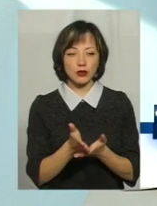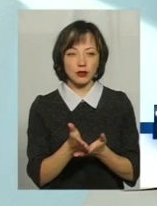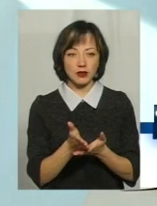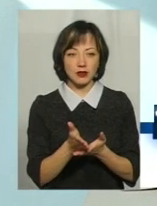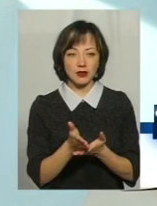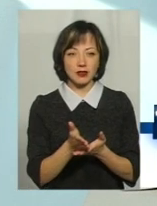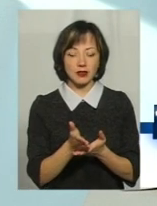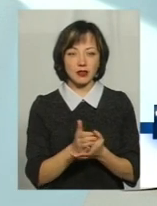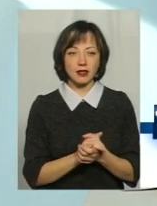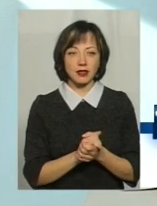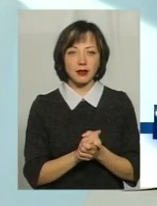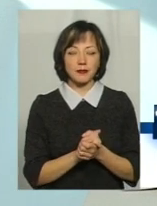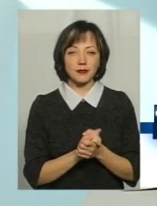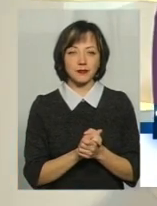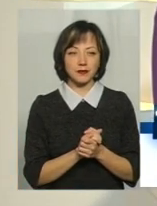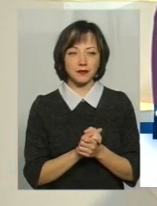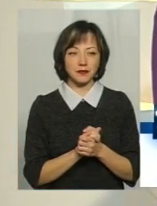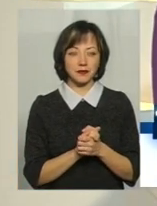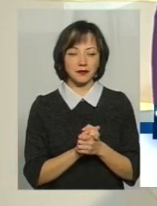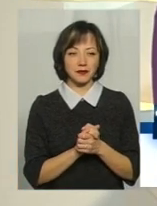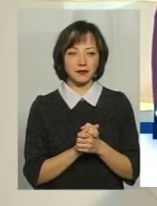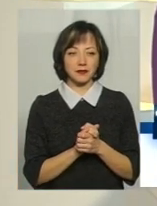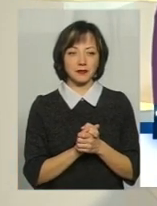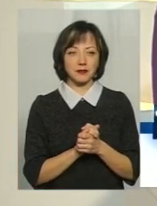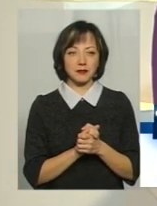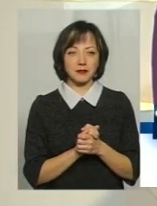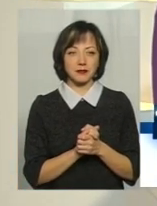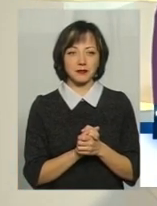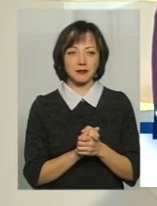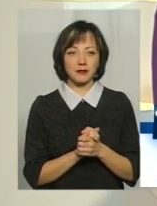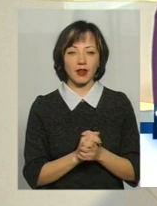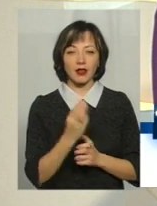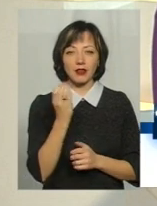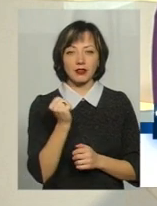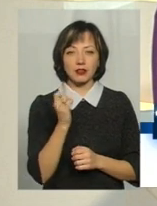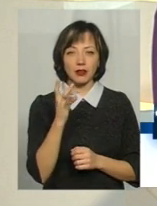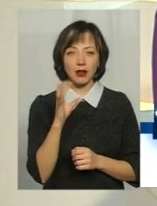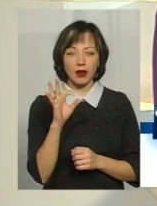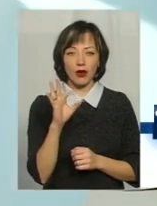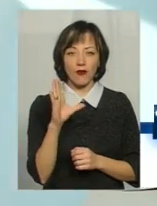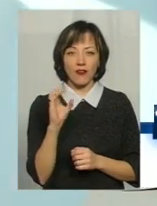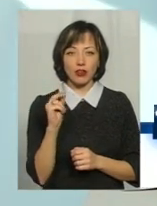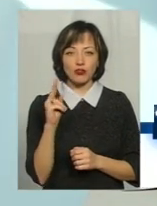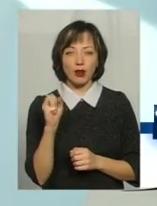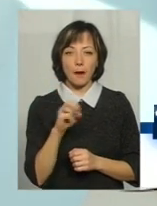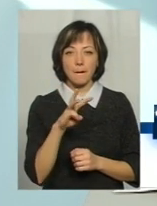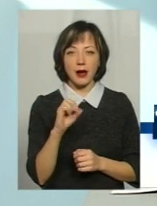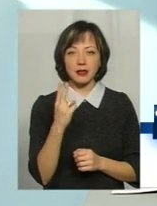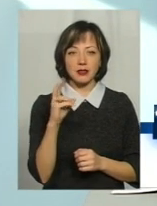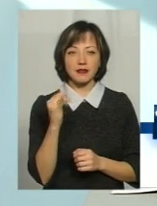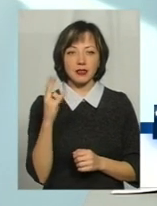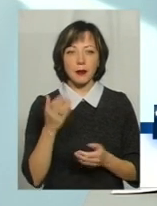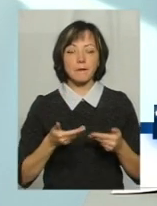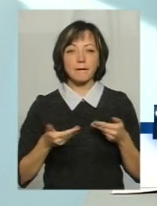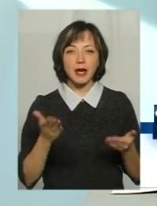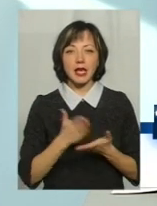увазі? А? Який маршрут? Шаровачка-Мацківці. Це трохи не до нас,